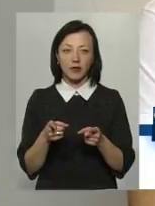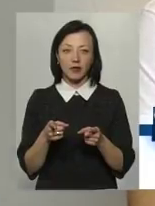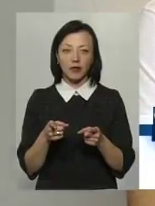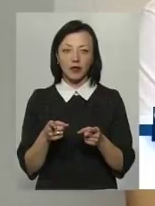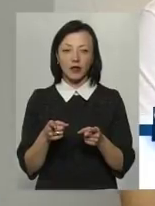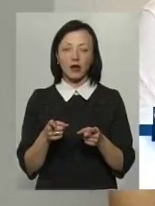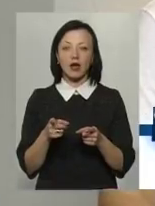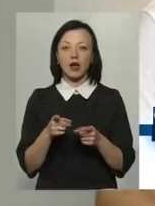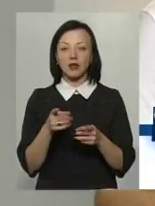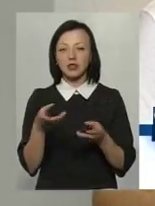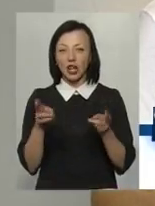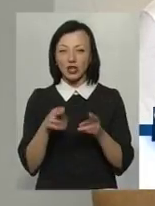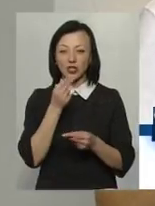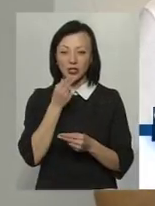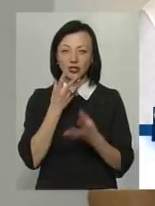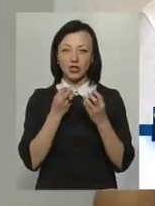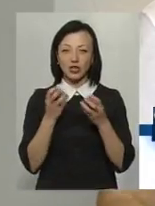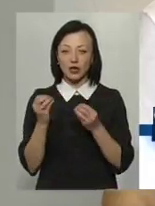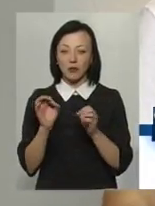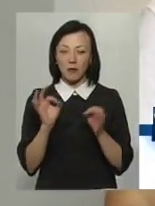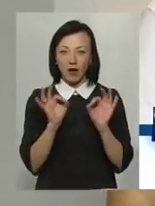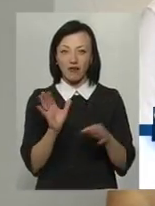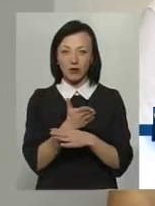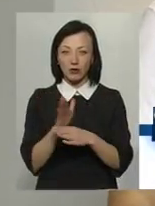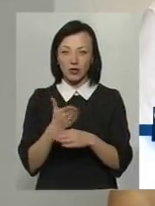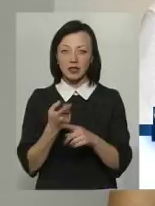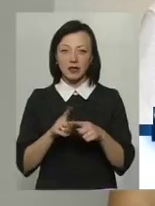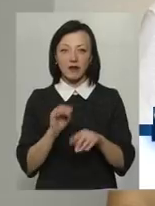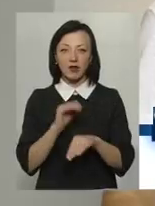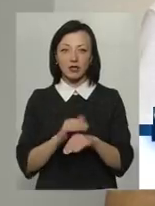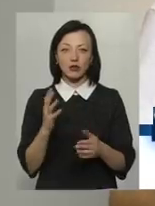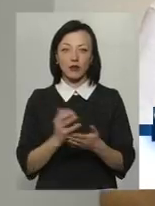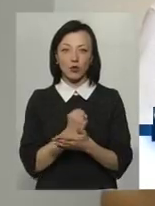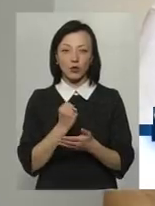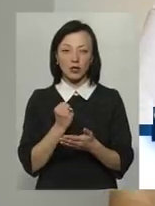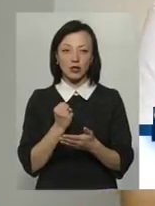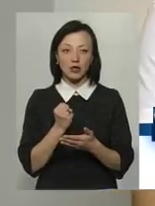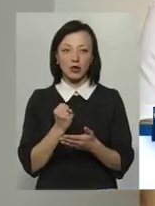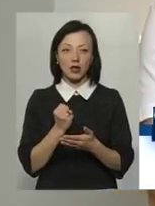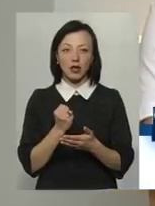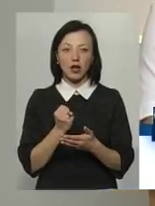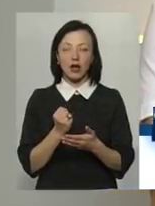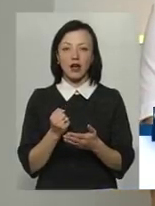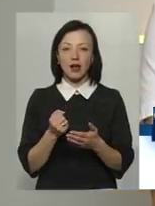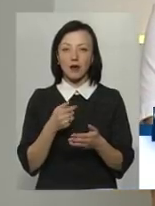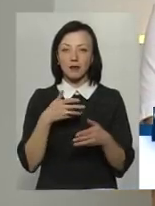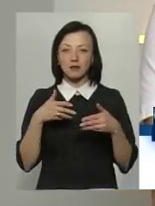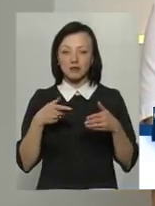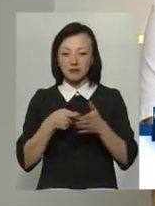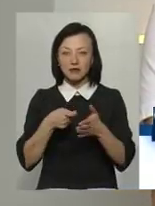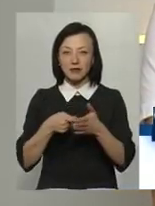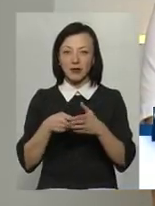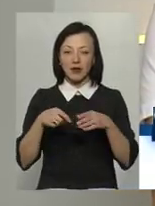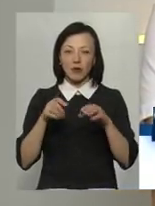там ще, ще, ще, ще. Якщо це правильно структурувати, це фактично виходить то органічне підґрунтя, на якому можна